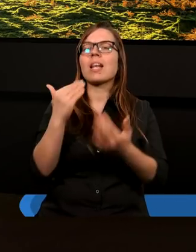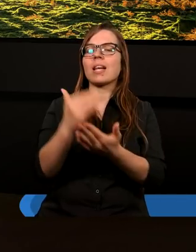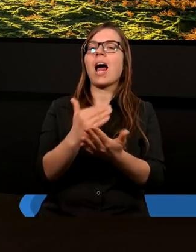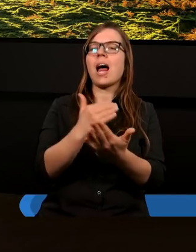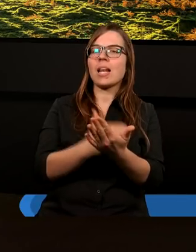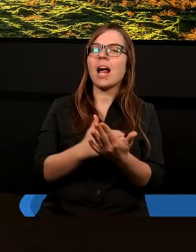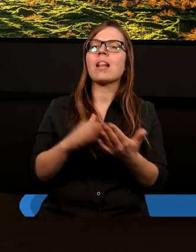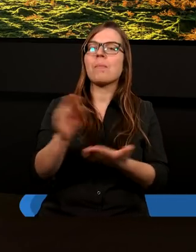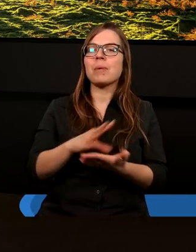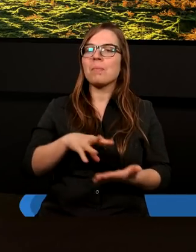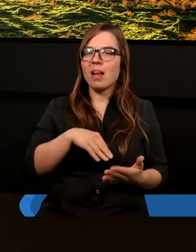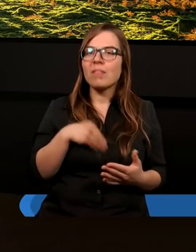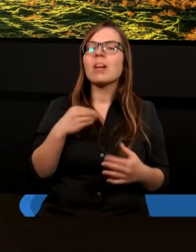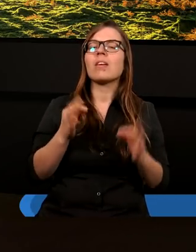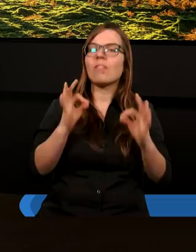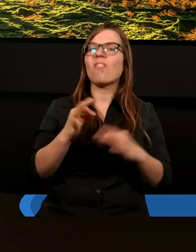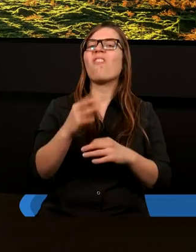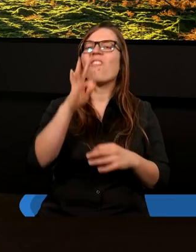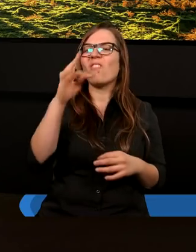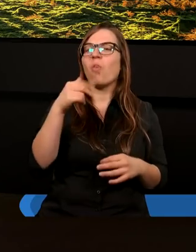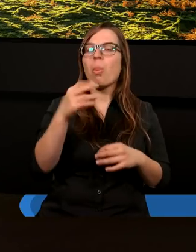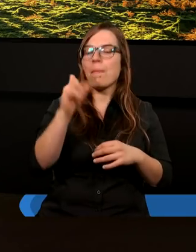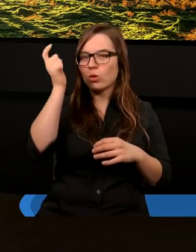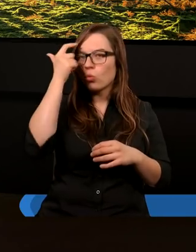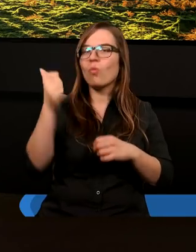biblijnych. Fundamentalnych, chcę to podkreślić.